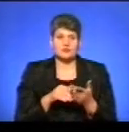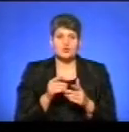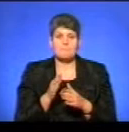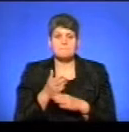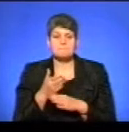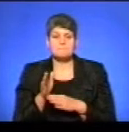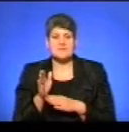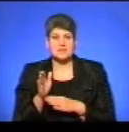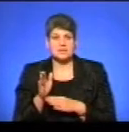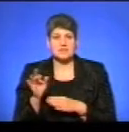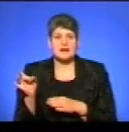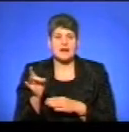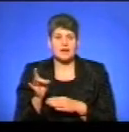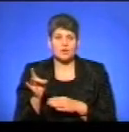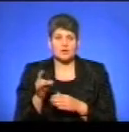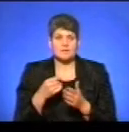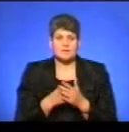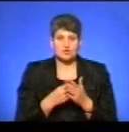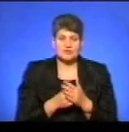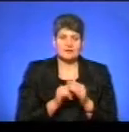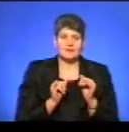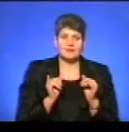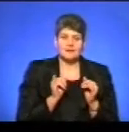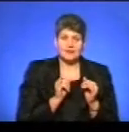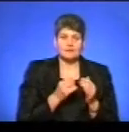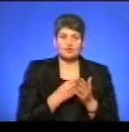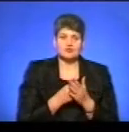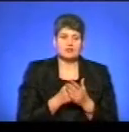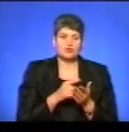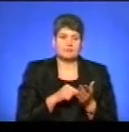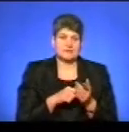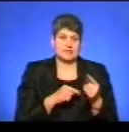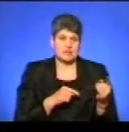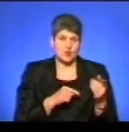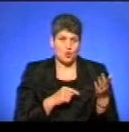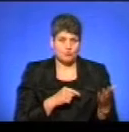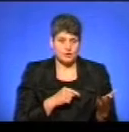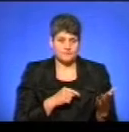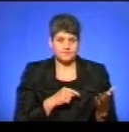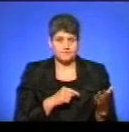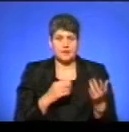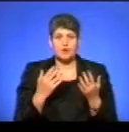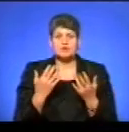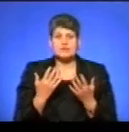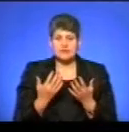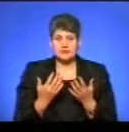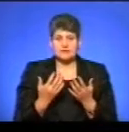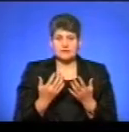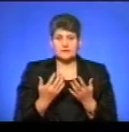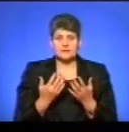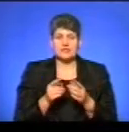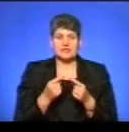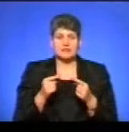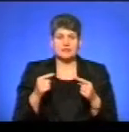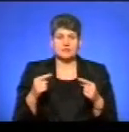районними бюджетами і бюджетом міста Тернополя. Оскільки інші